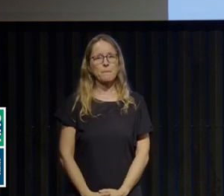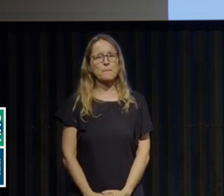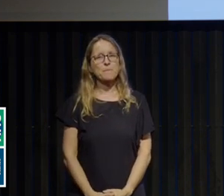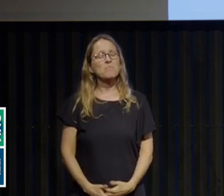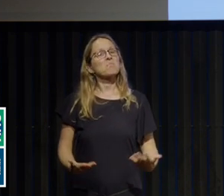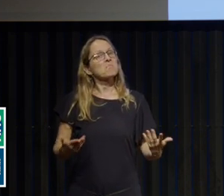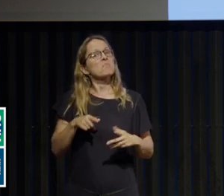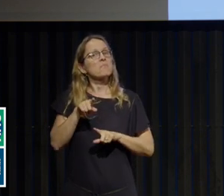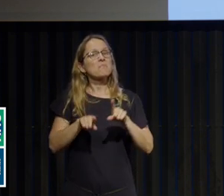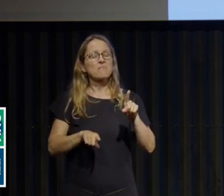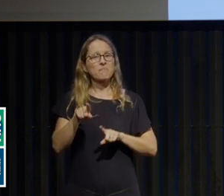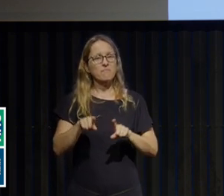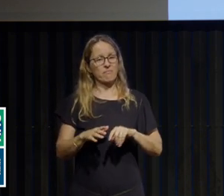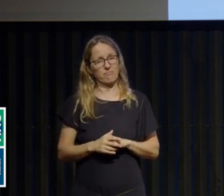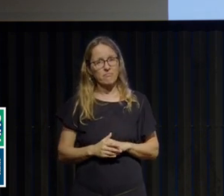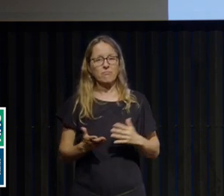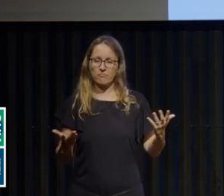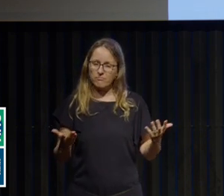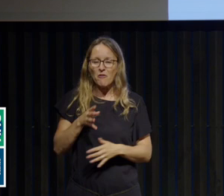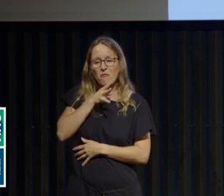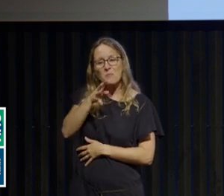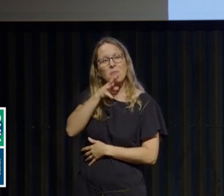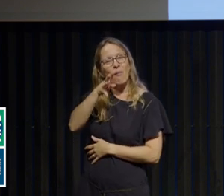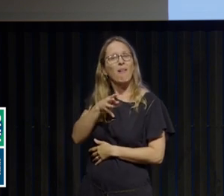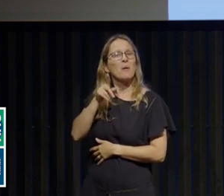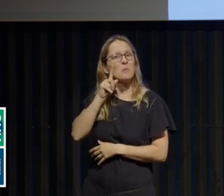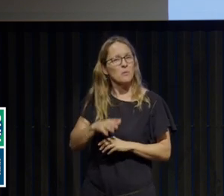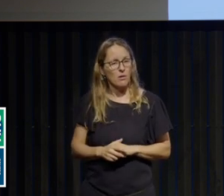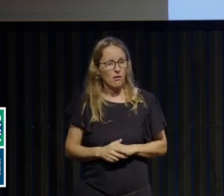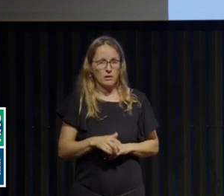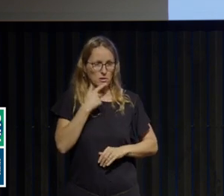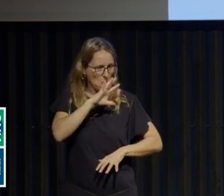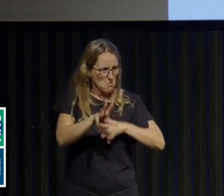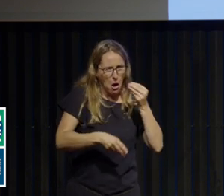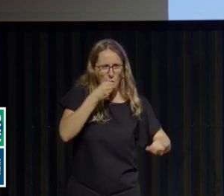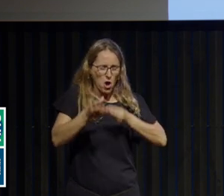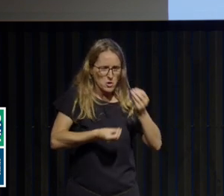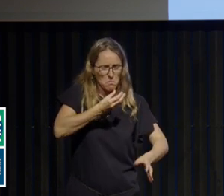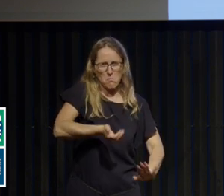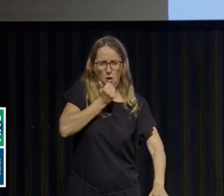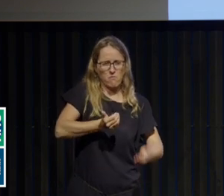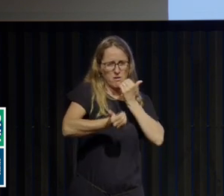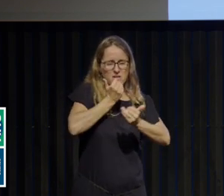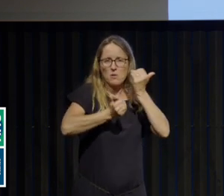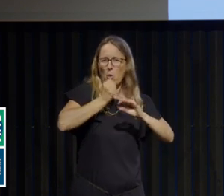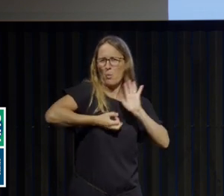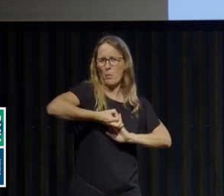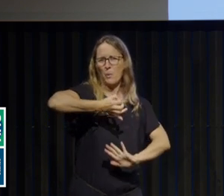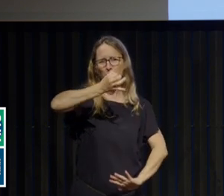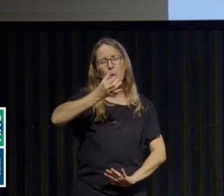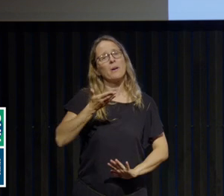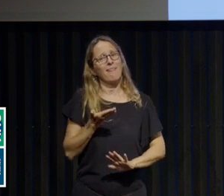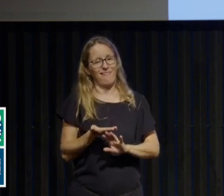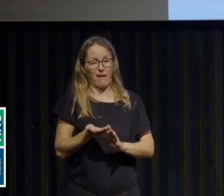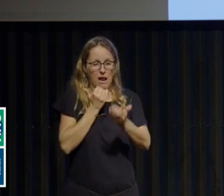Alors, parfois, effectivement, les vomissements répondent aussi à des prises alimentaires compulsives, excessives, et là, y a effectivement des crises de